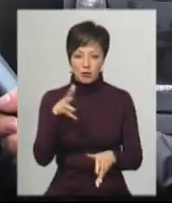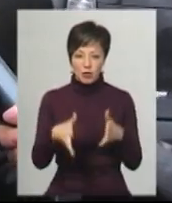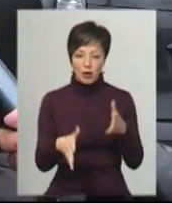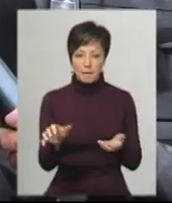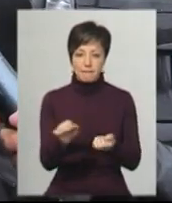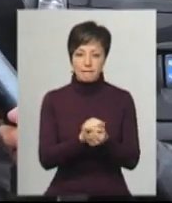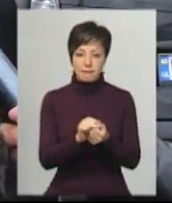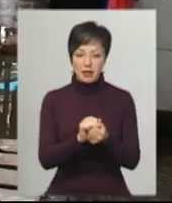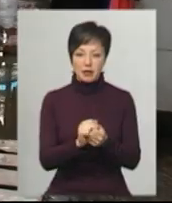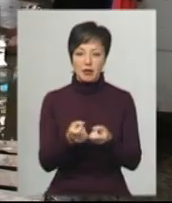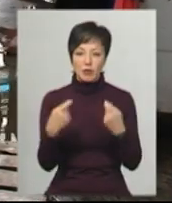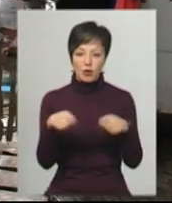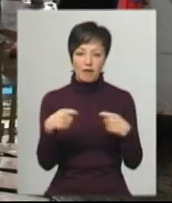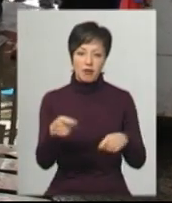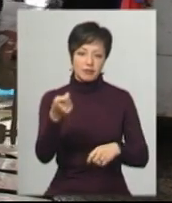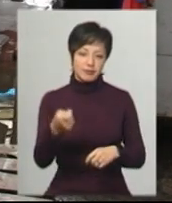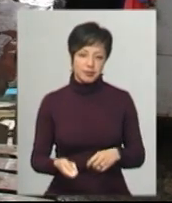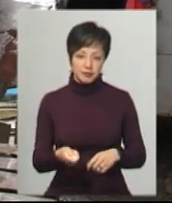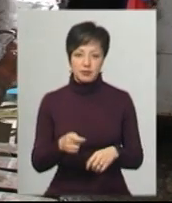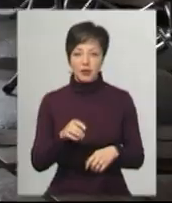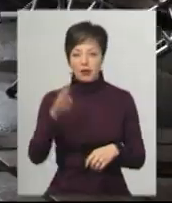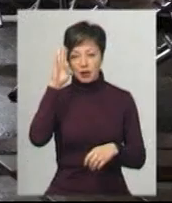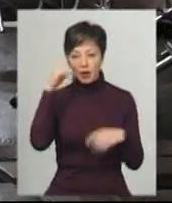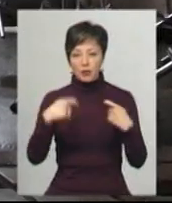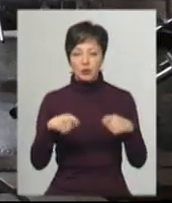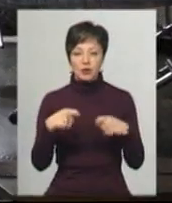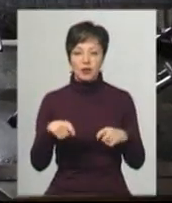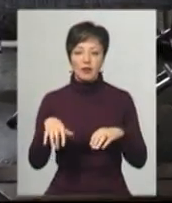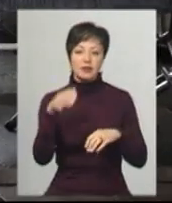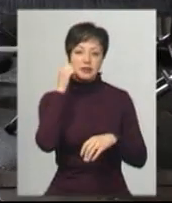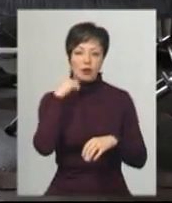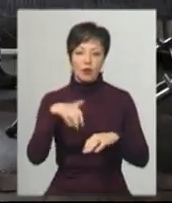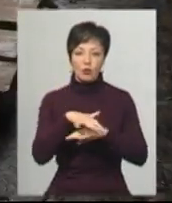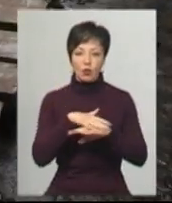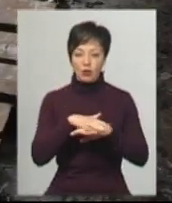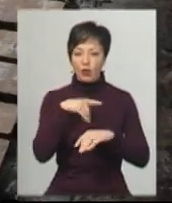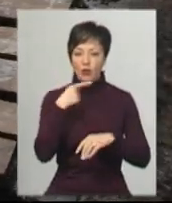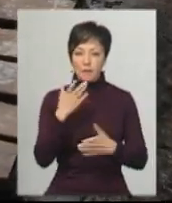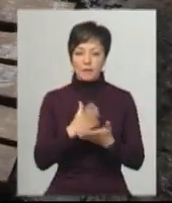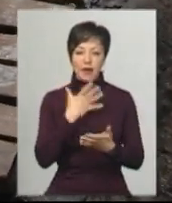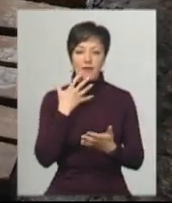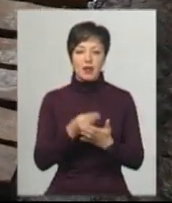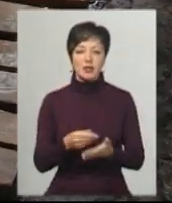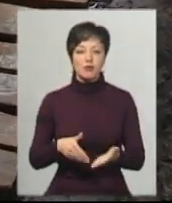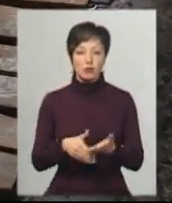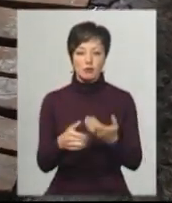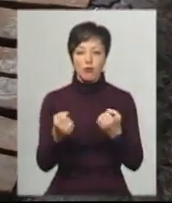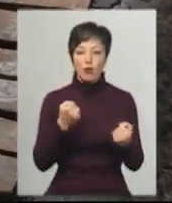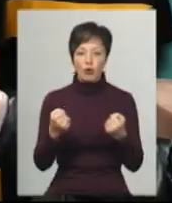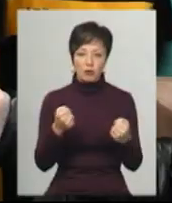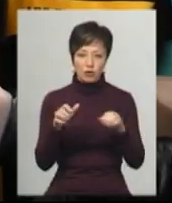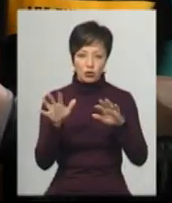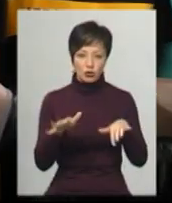віддавали за безсинь. Продавець Максим Красовський торгує на старому ринку. Говорить, має власний спосіб боротьби із